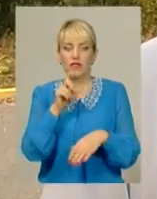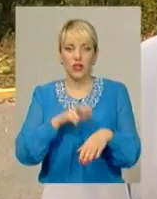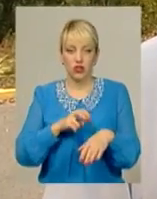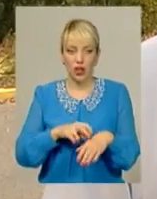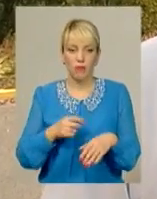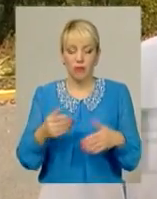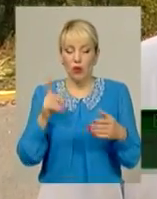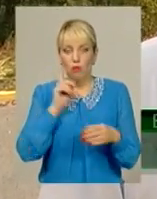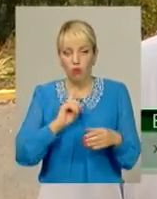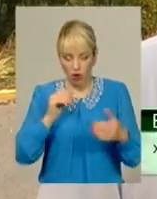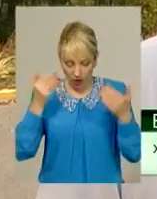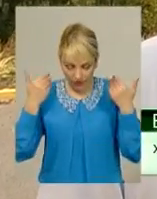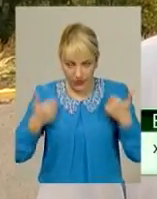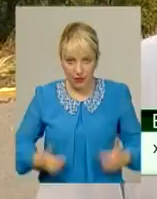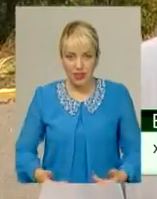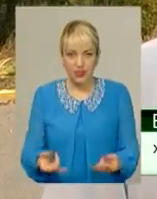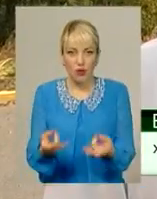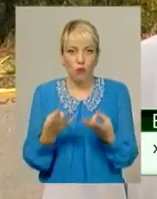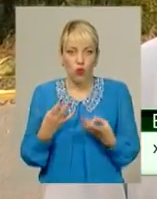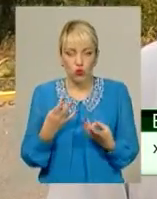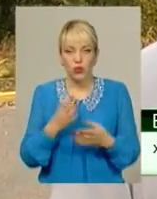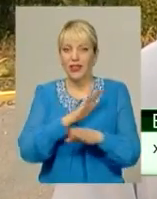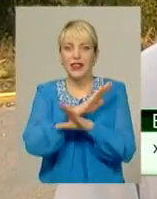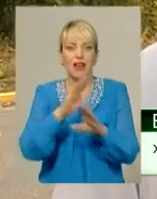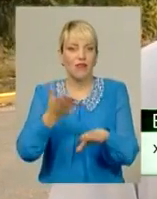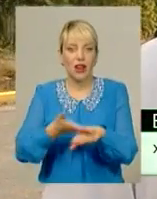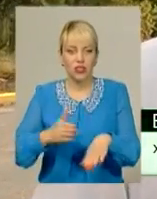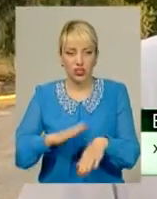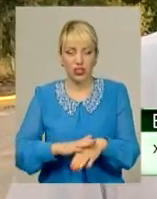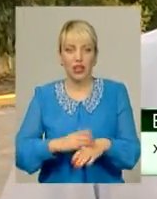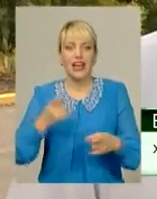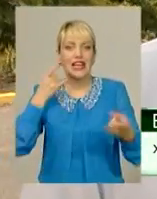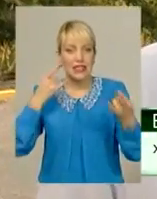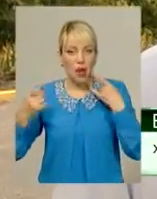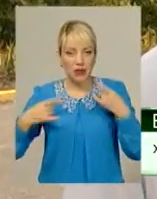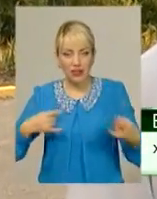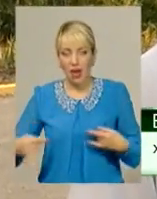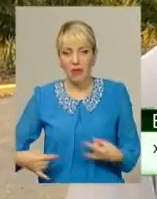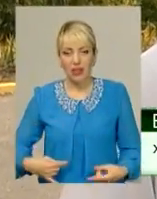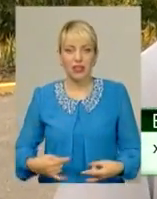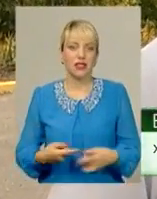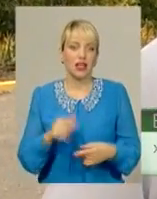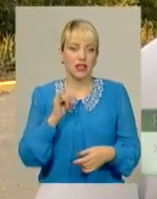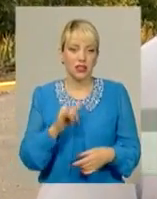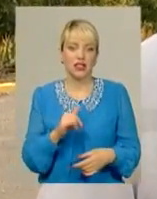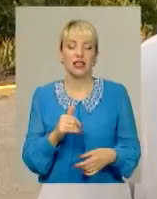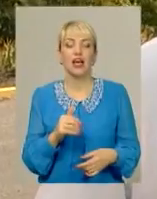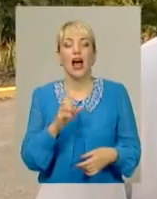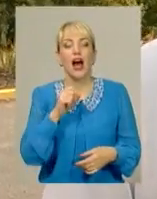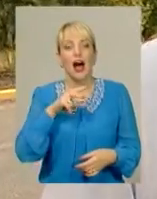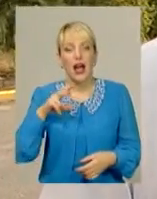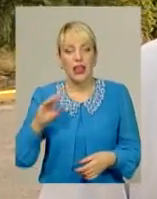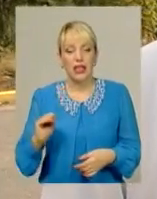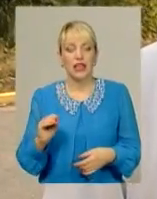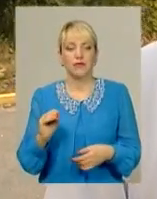тілесні пошкодження не важкі, забиття м'яких тканин, але ще